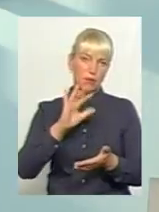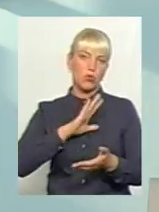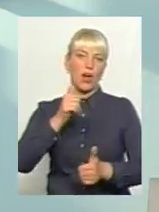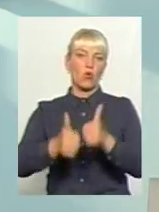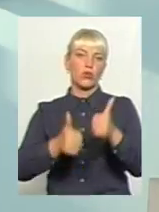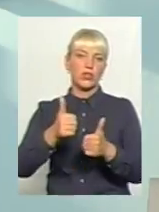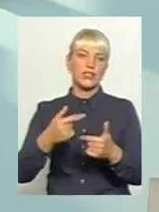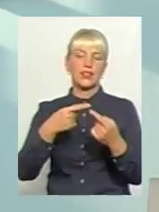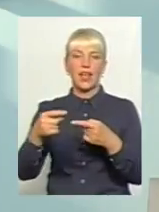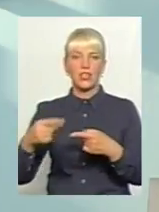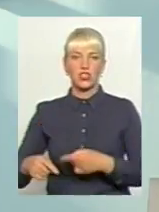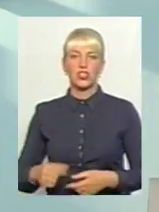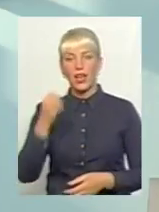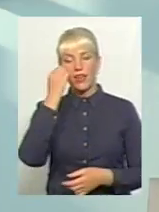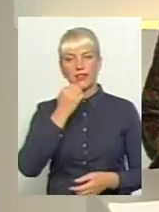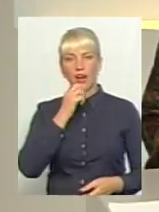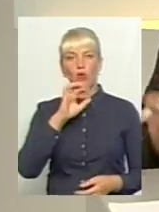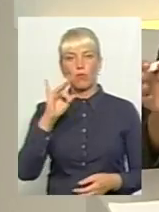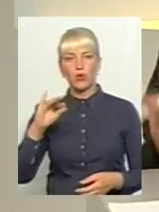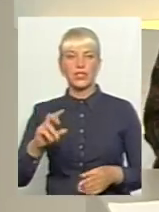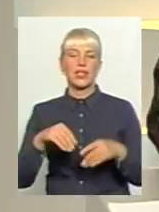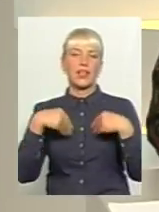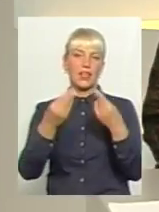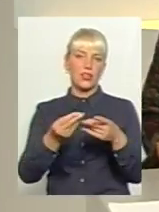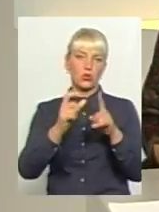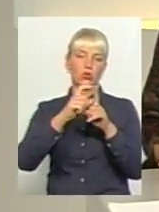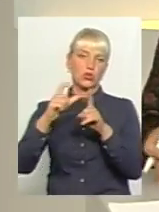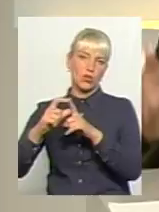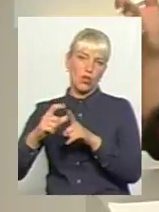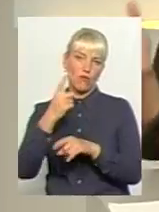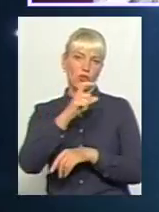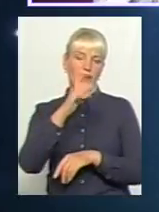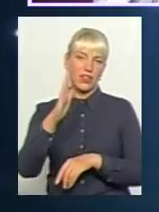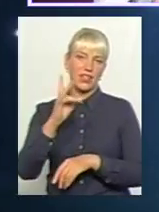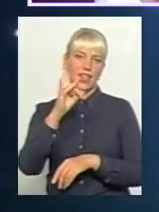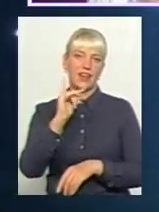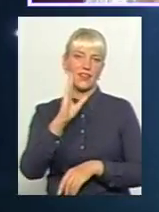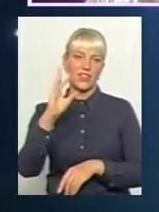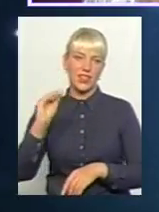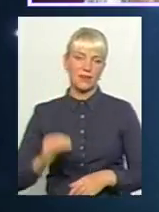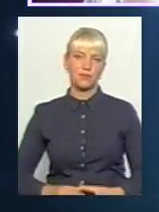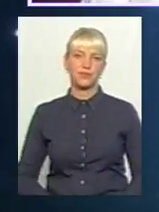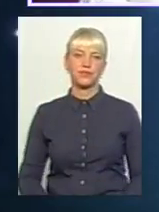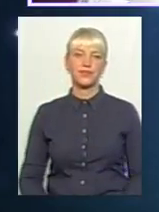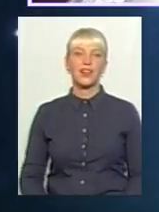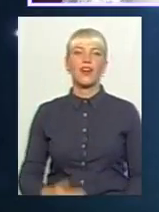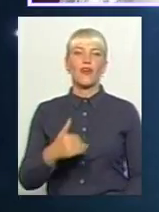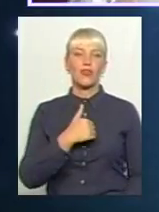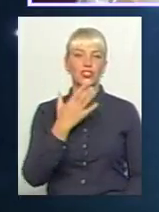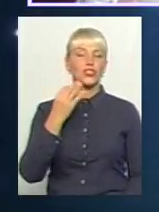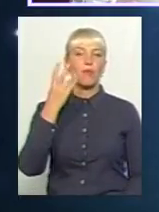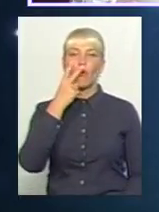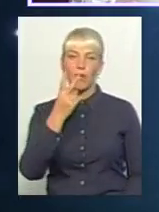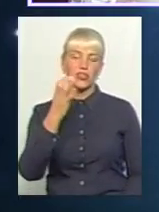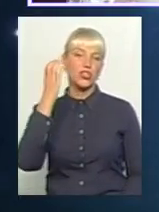інших відділень. Дякую, пане Борис. Ще даю буквально одну хвилинку на наші студії у Рівне. Хочеться ще побачити,